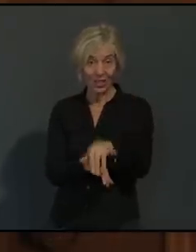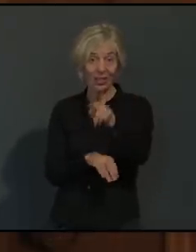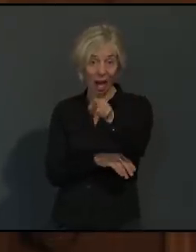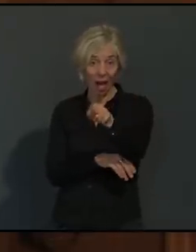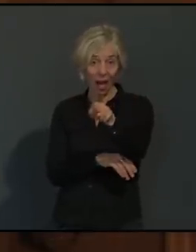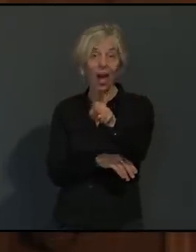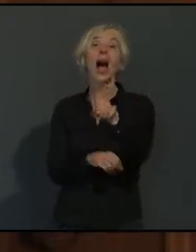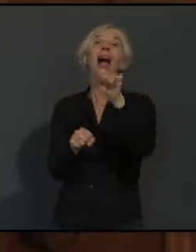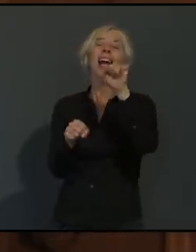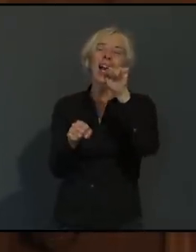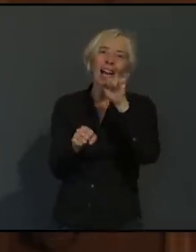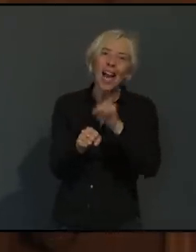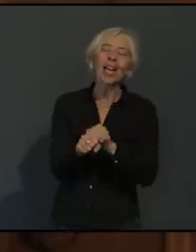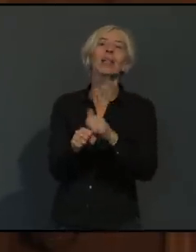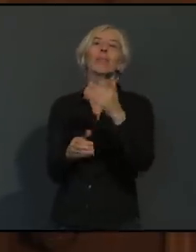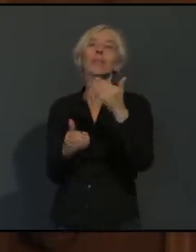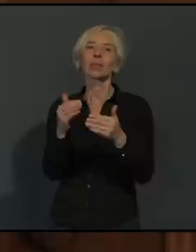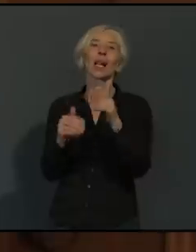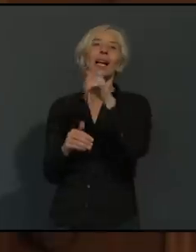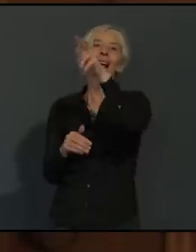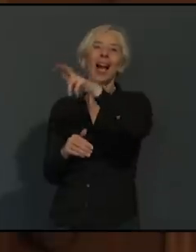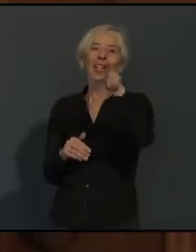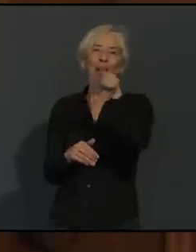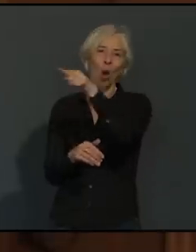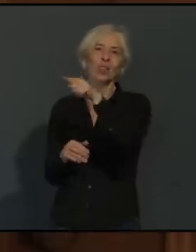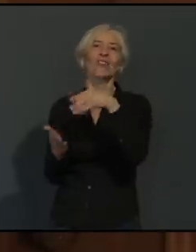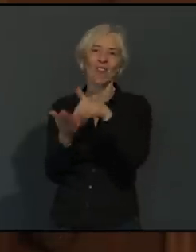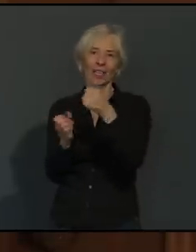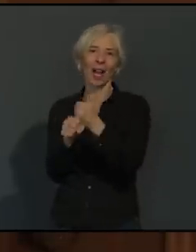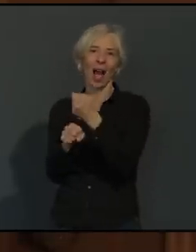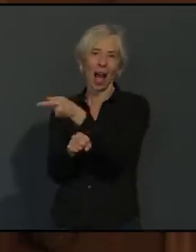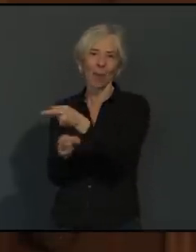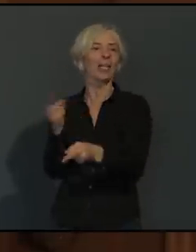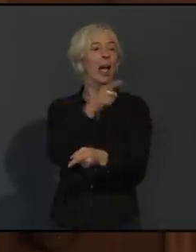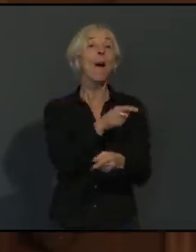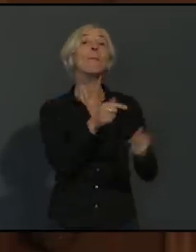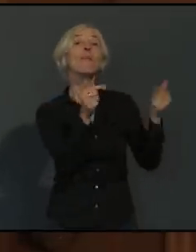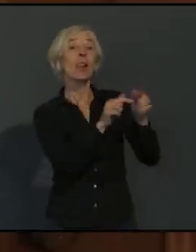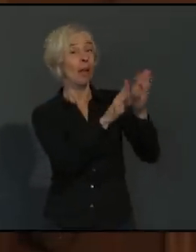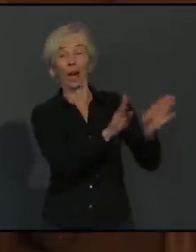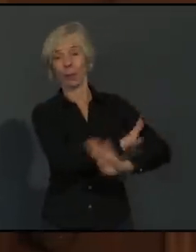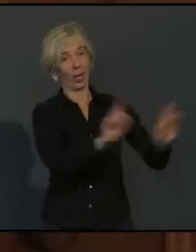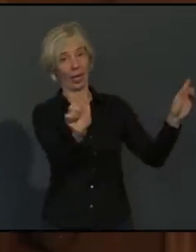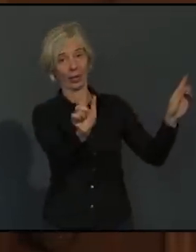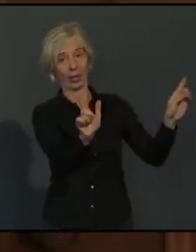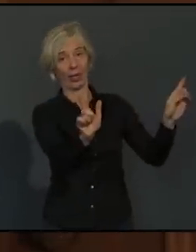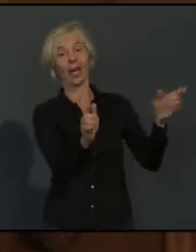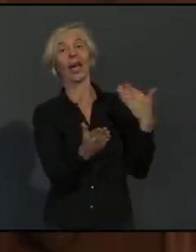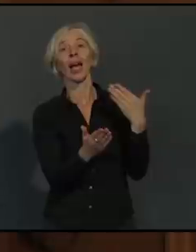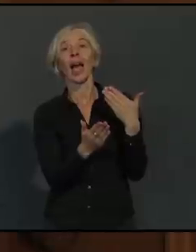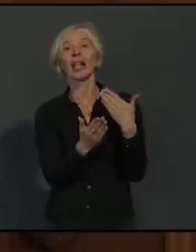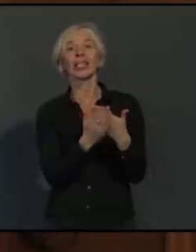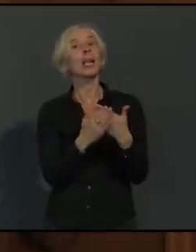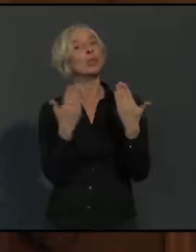Pflegeheimen aber derzeit nicht. Das heißt, wir haben in Augsburg die Regelung des Robert-Koch-Instituts wirklich derzeit 100 Prozent